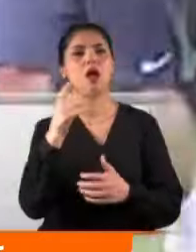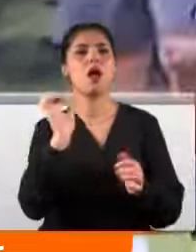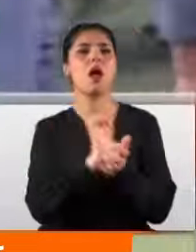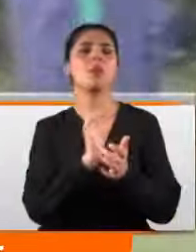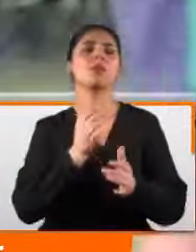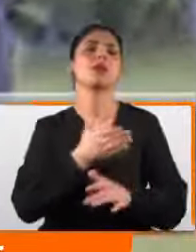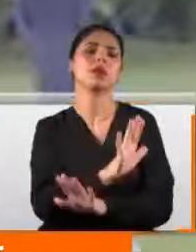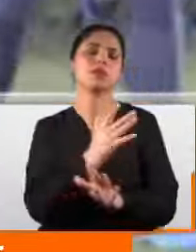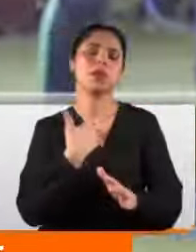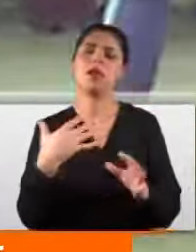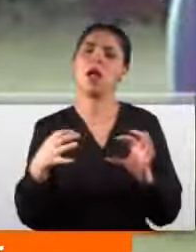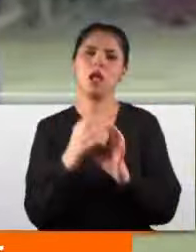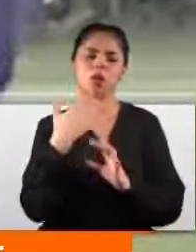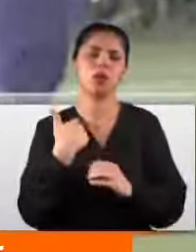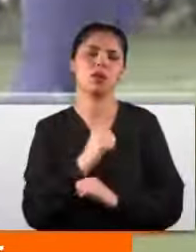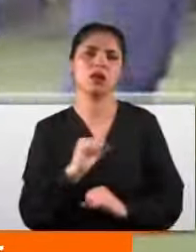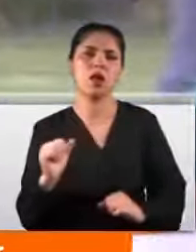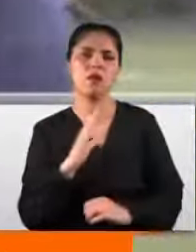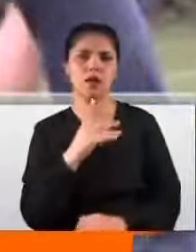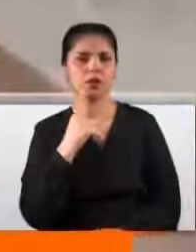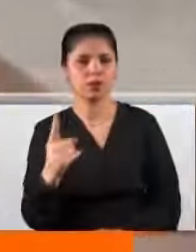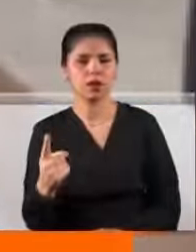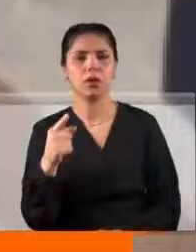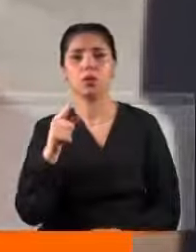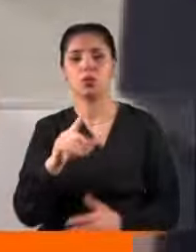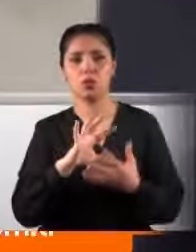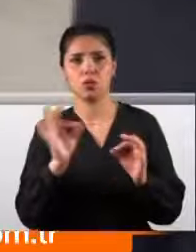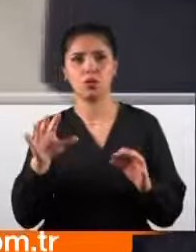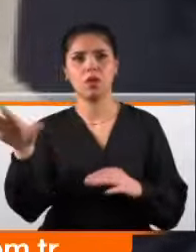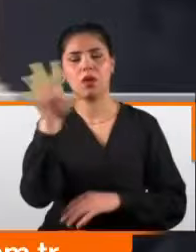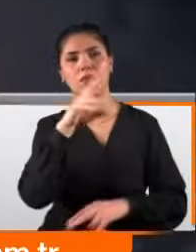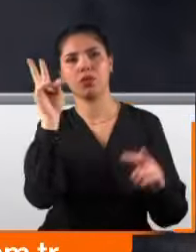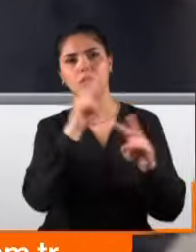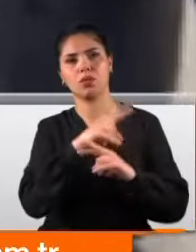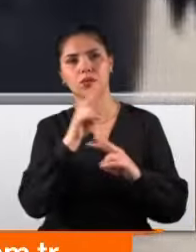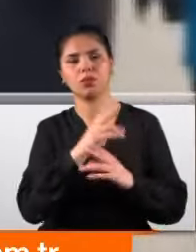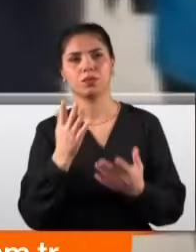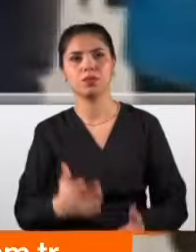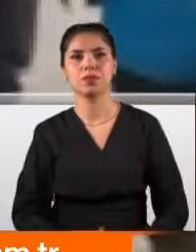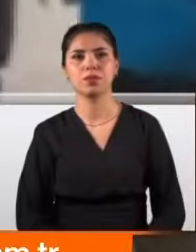ne ilgilendirir, zaten zarardayım cevabını verdi. Bu sözler salonda gülüşmelere sebep oldu.